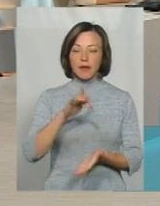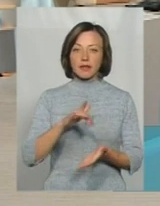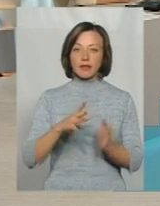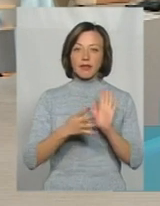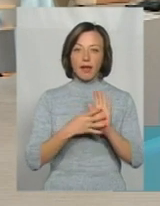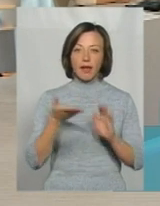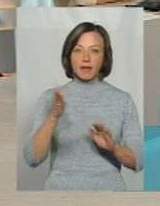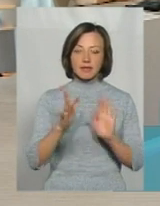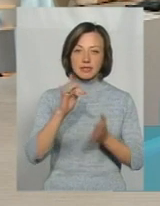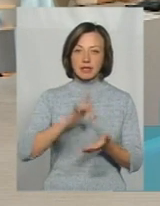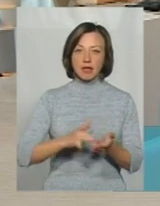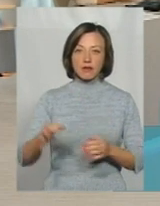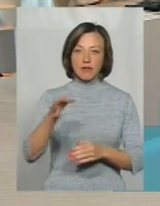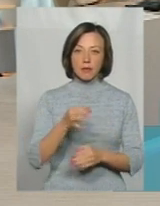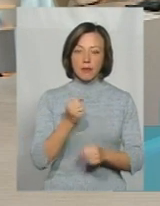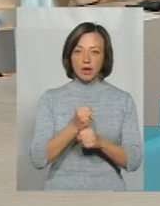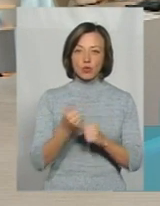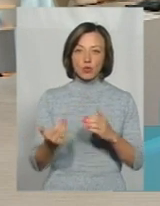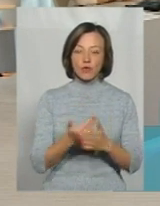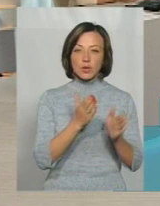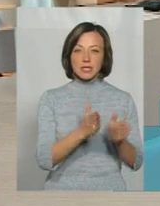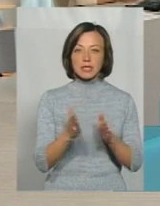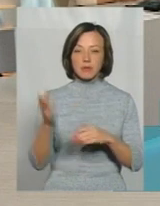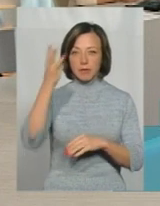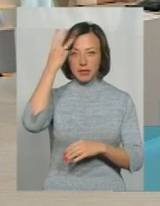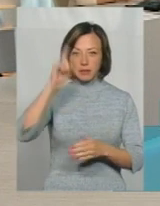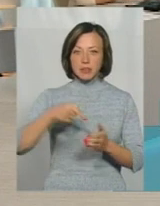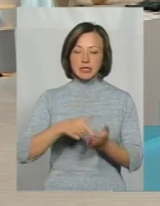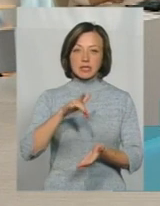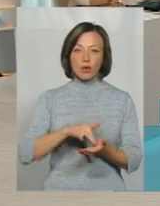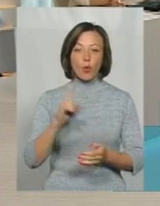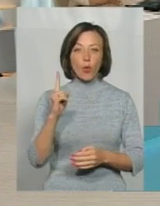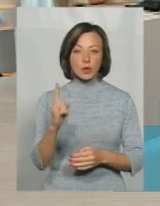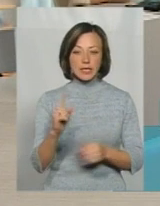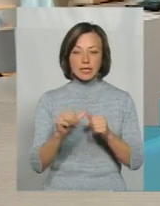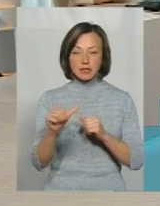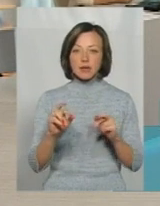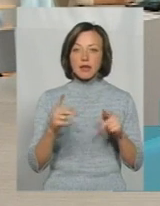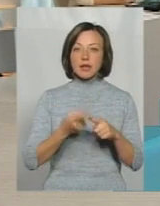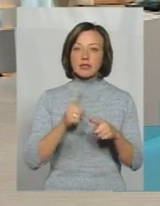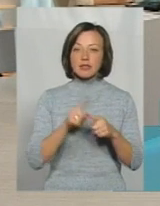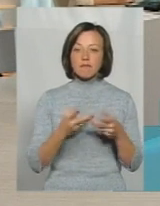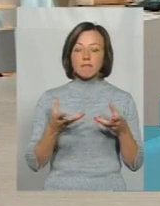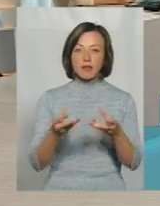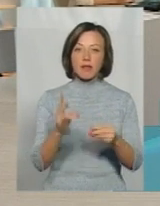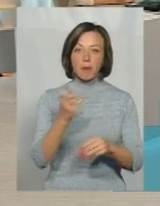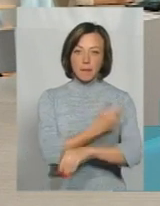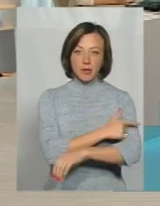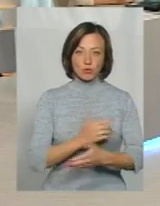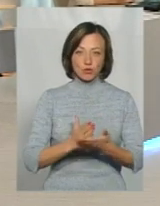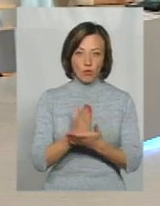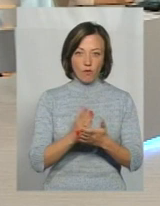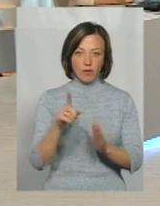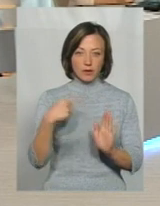в області, які працюють за новою системою. Хмельницький міський центр – один з них. Отож, пані Людмила, як це позначилось на медобслуговуванні?